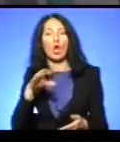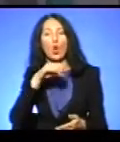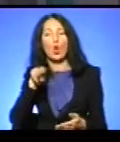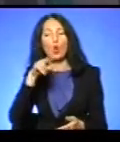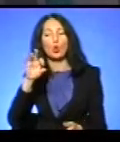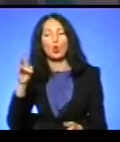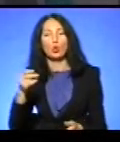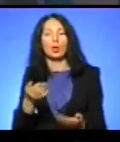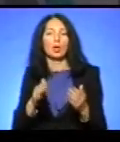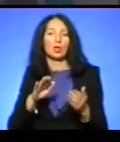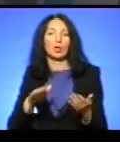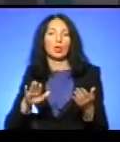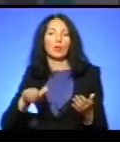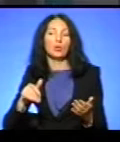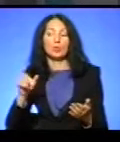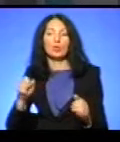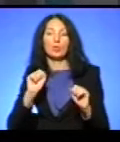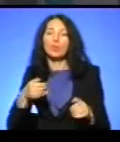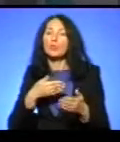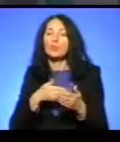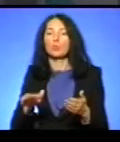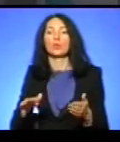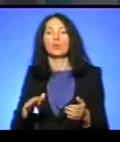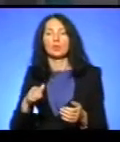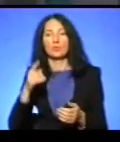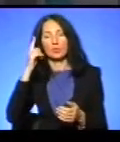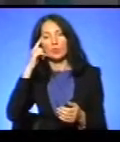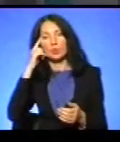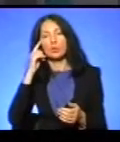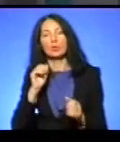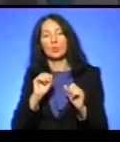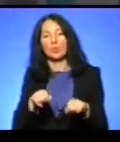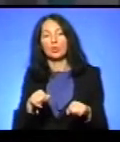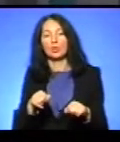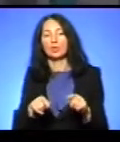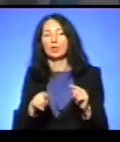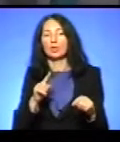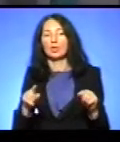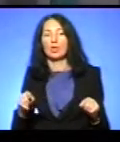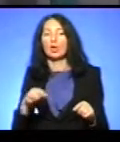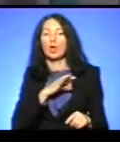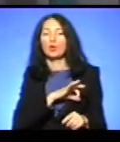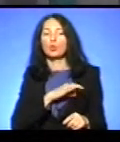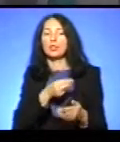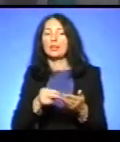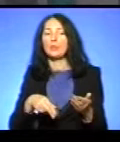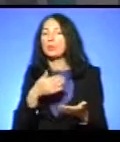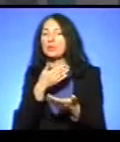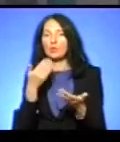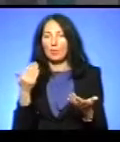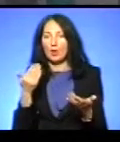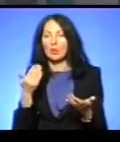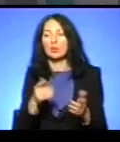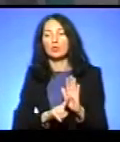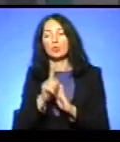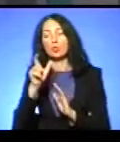може людина передумати? Може. Тобто, жодних юридичних підписів, нічого немає, це ми спочатку